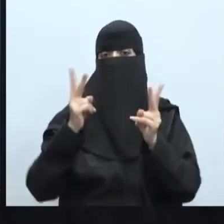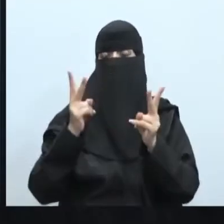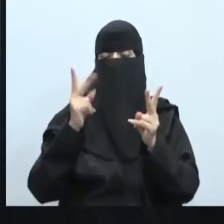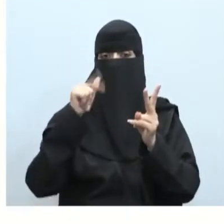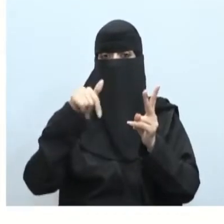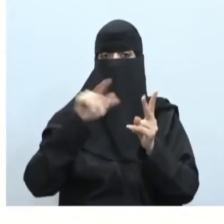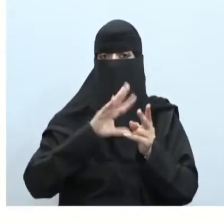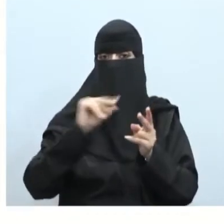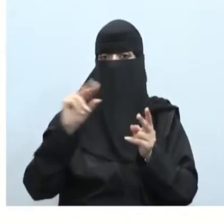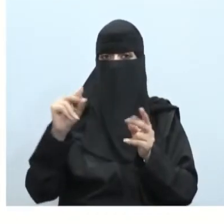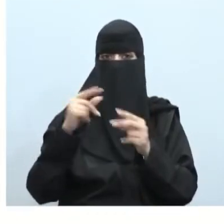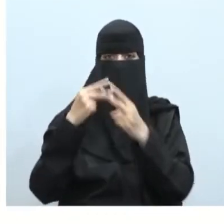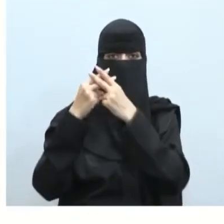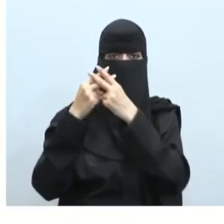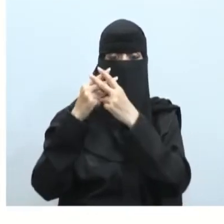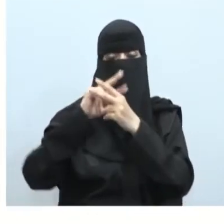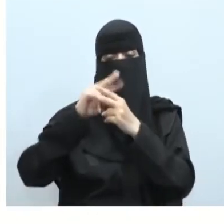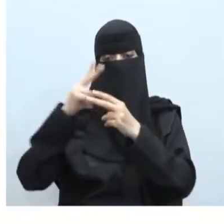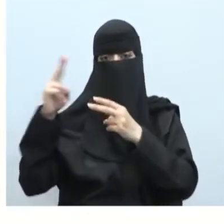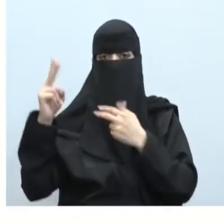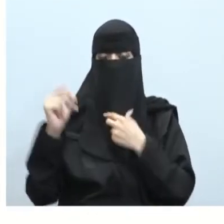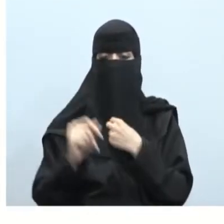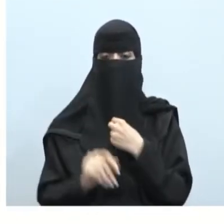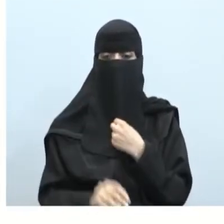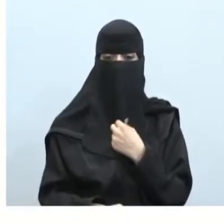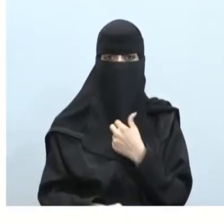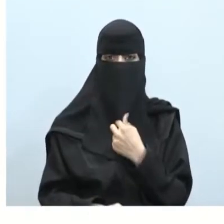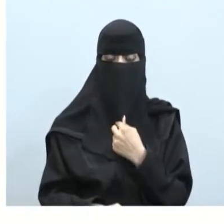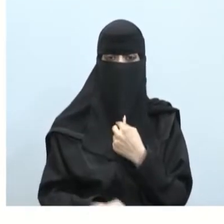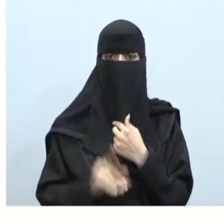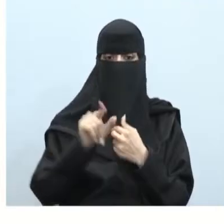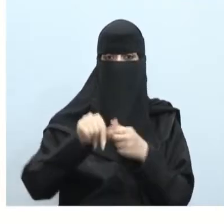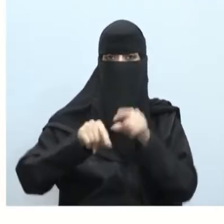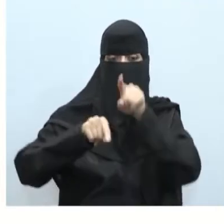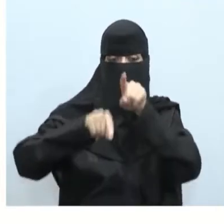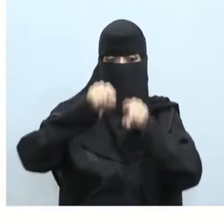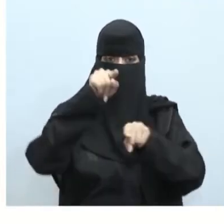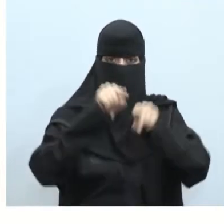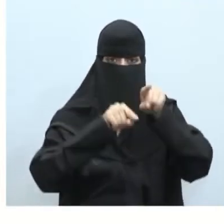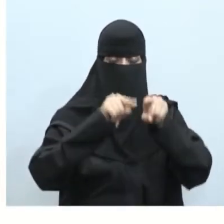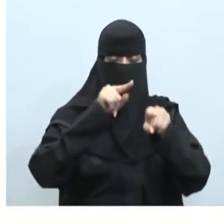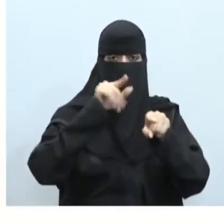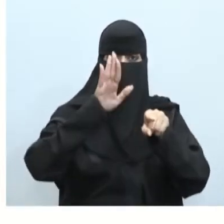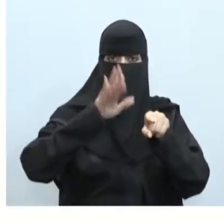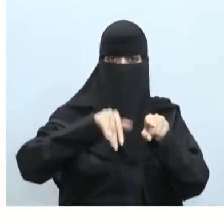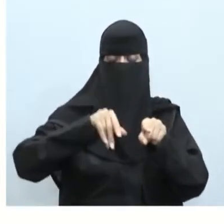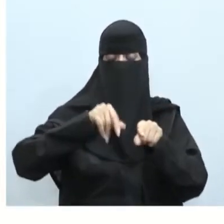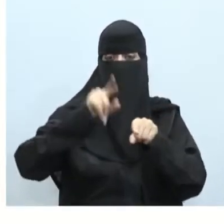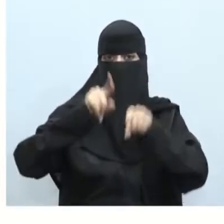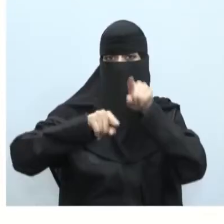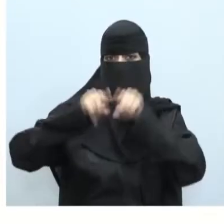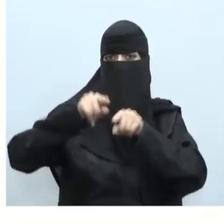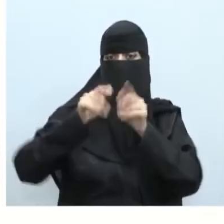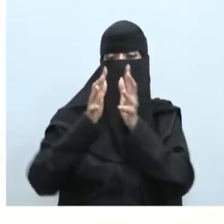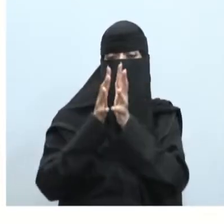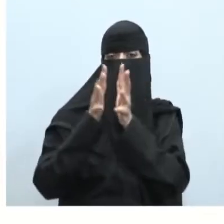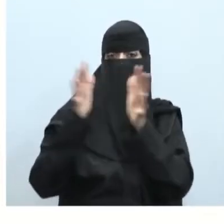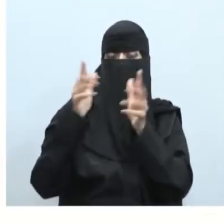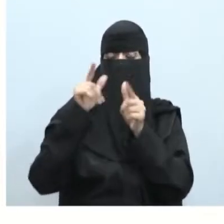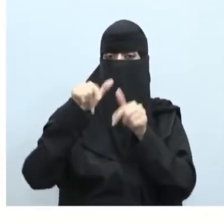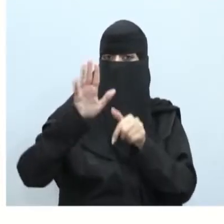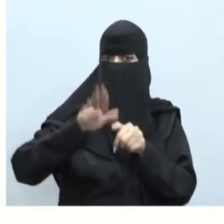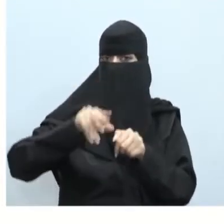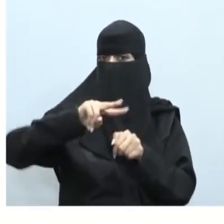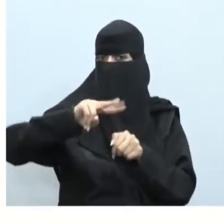عن بعضها البعض إذن أبناء وبنات الطلاب تتباين النجوم تبايناً كبيراً أي